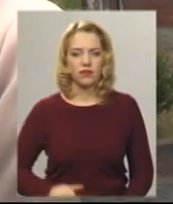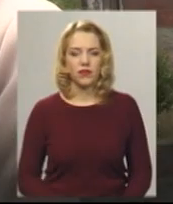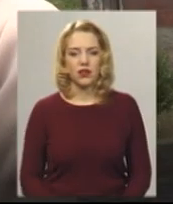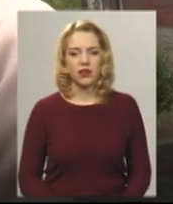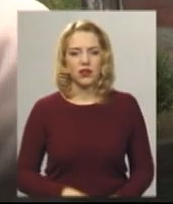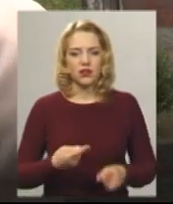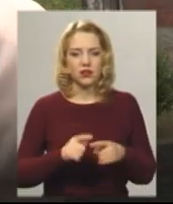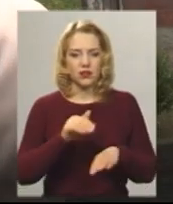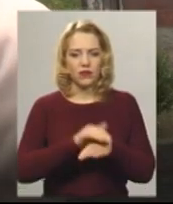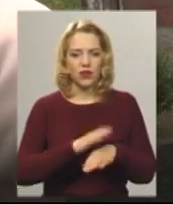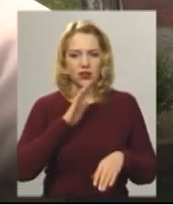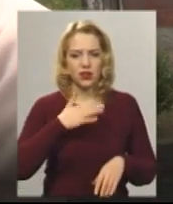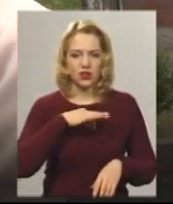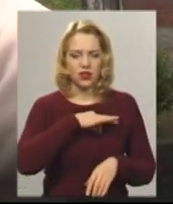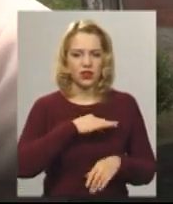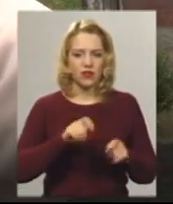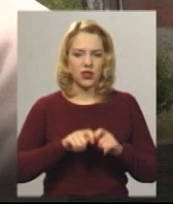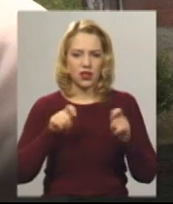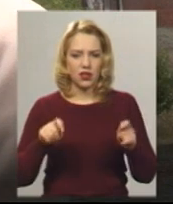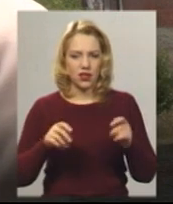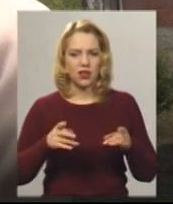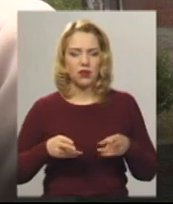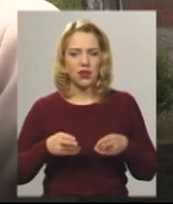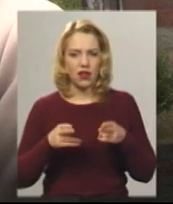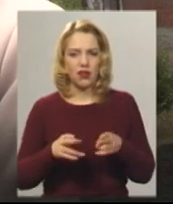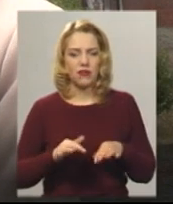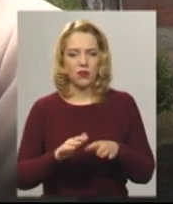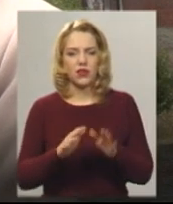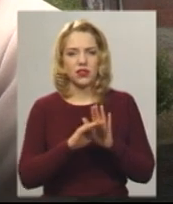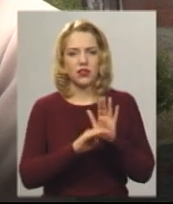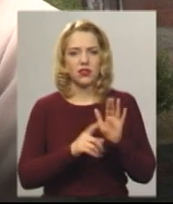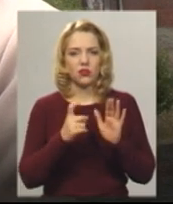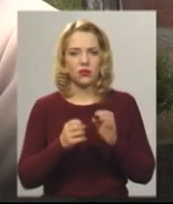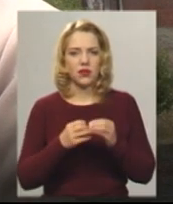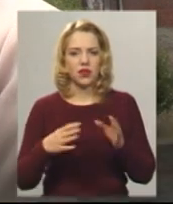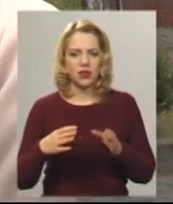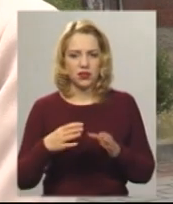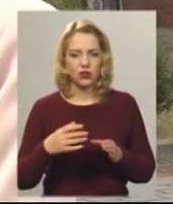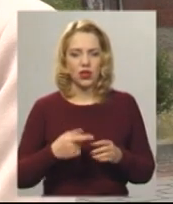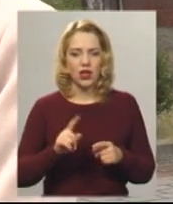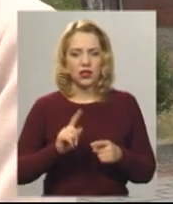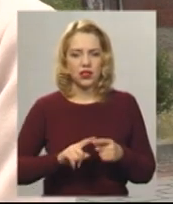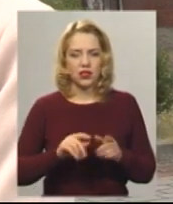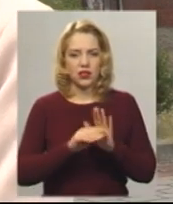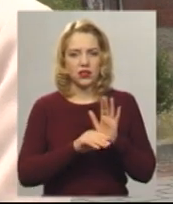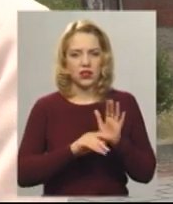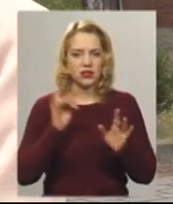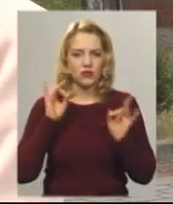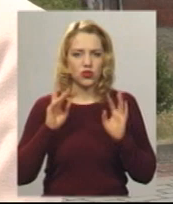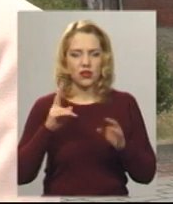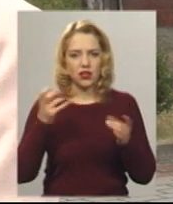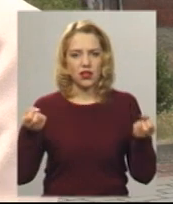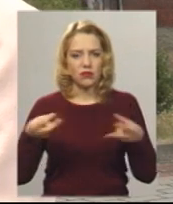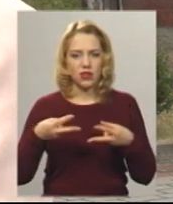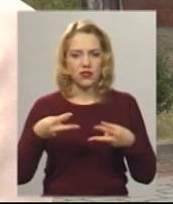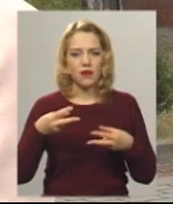За даним фактом, наші слідчі відкрили кримінальне провадження. За статтею 115 Кримінального кодексу України, ця стаття звучить як навмисне